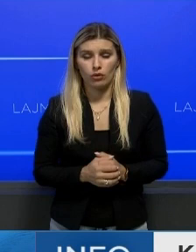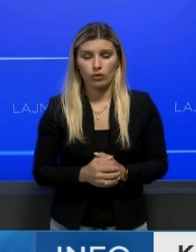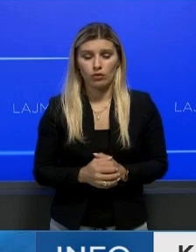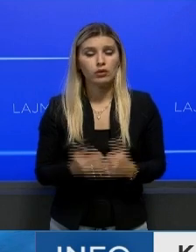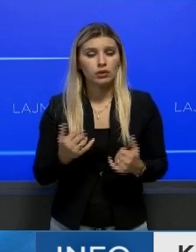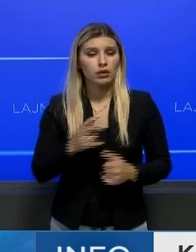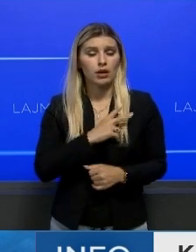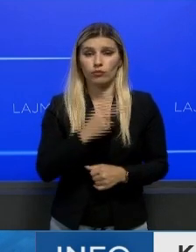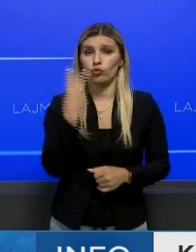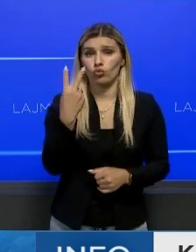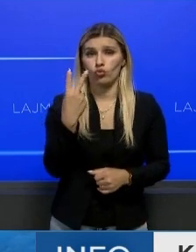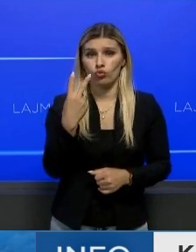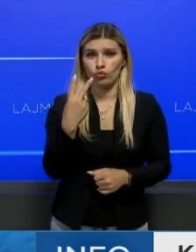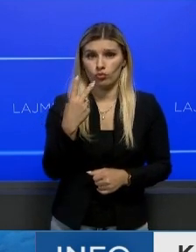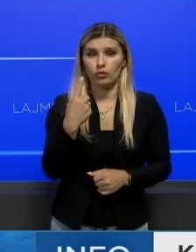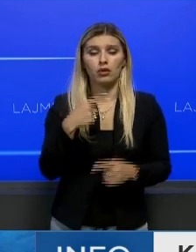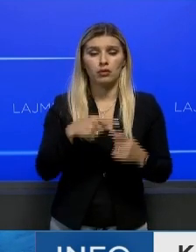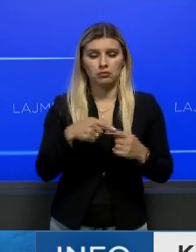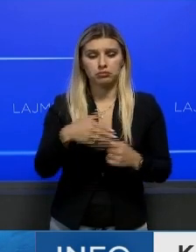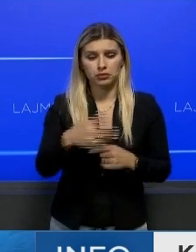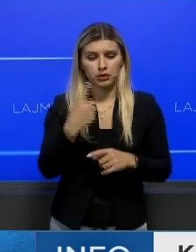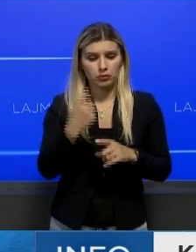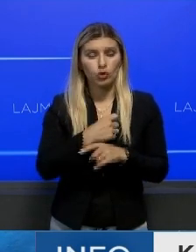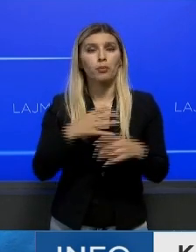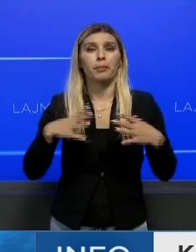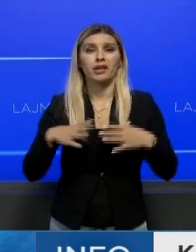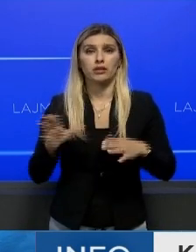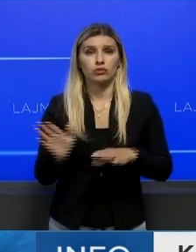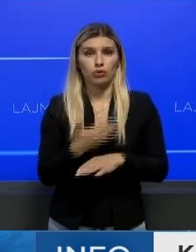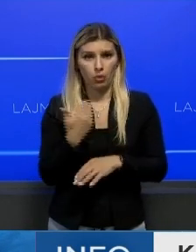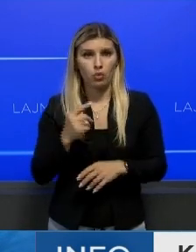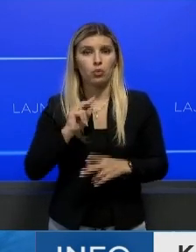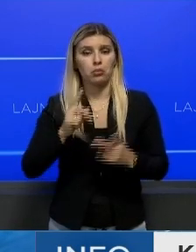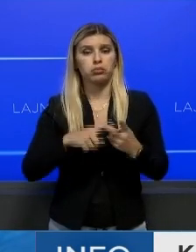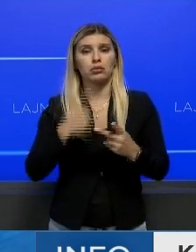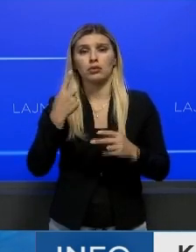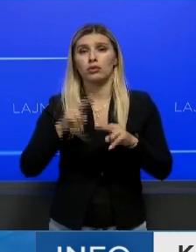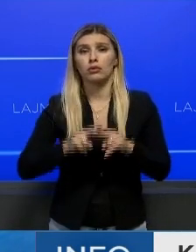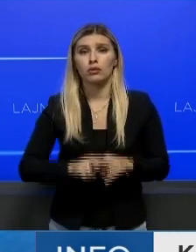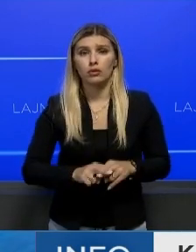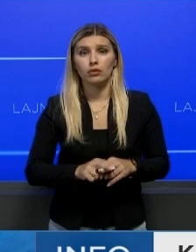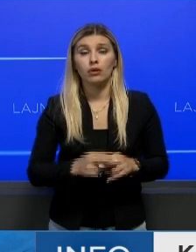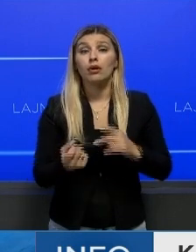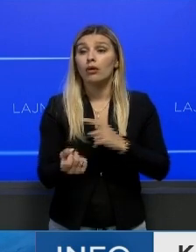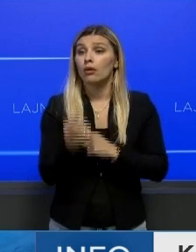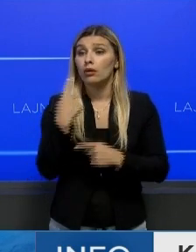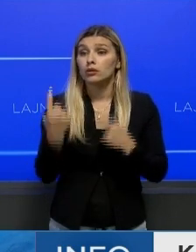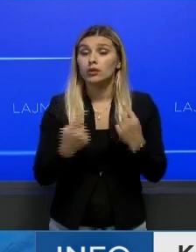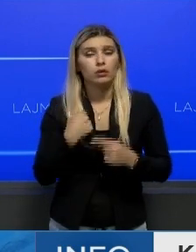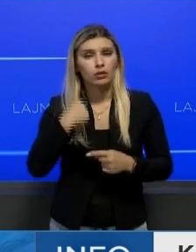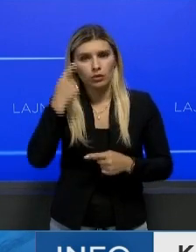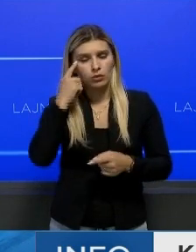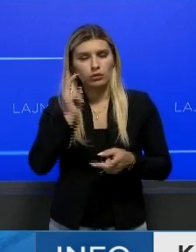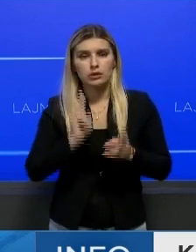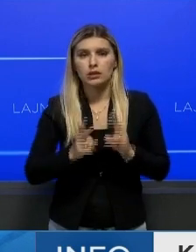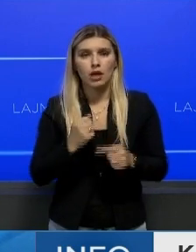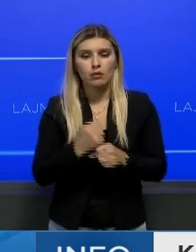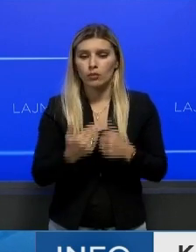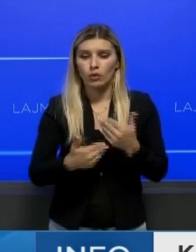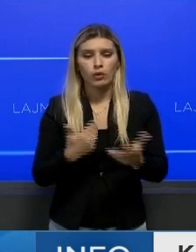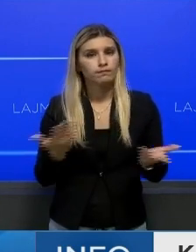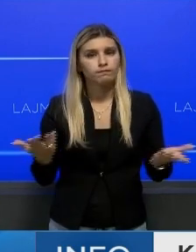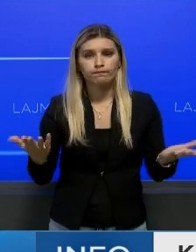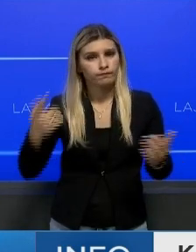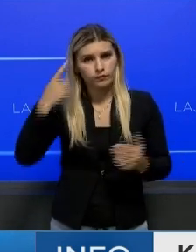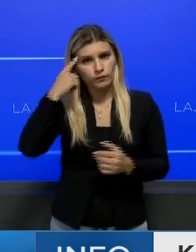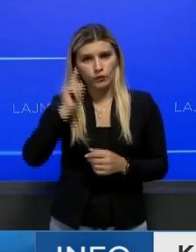talisht i kemi dy infektologët, një onë i delë pas një mujtë në pension dhe nuk e di që shkemi me nëse paracitit në vojtë që shkemi me funksionuar. Pa mbërëse që më në